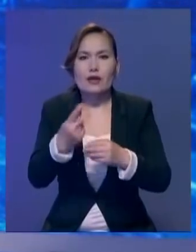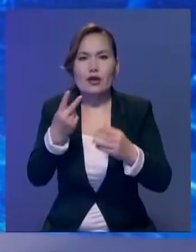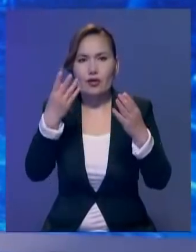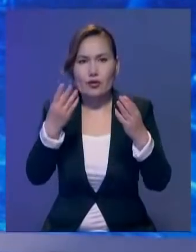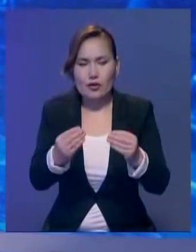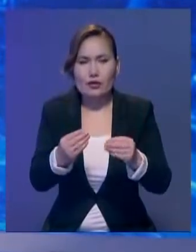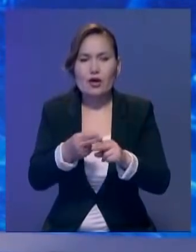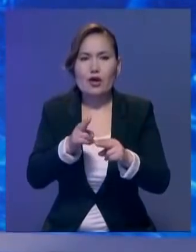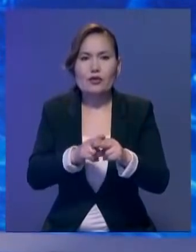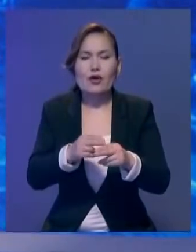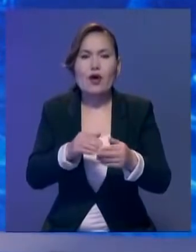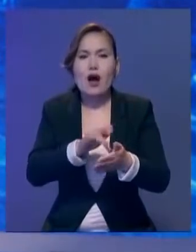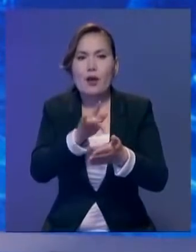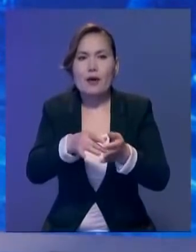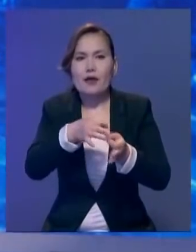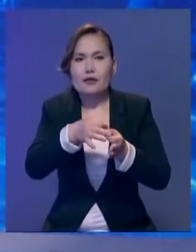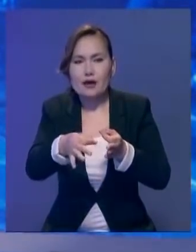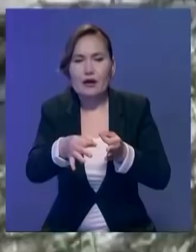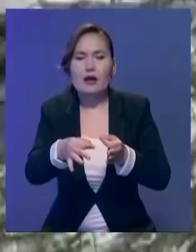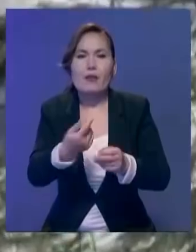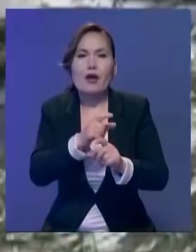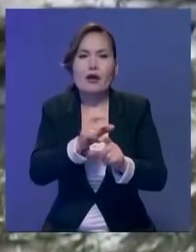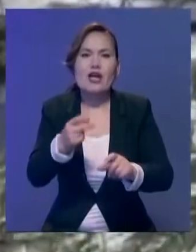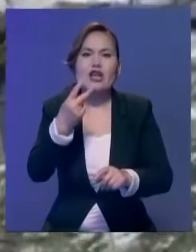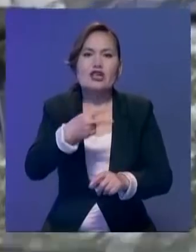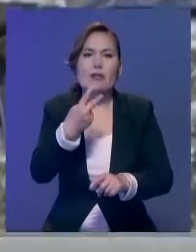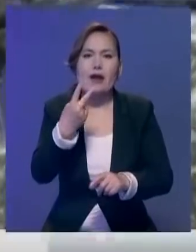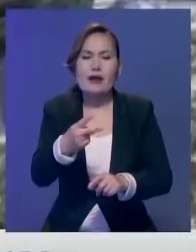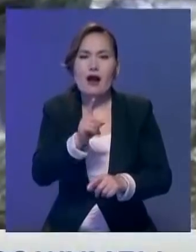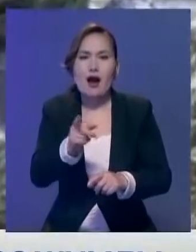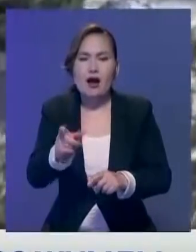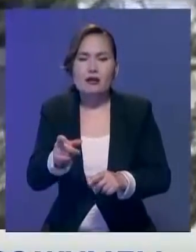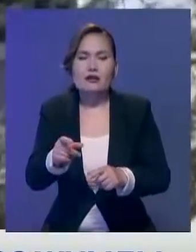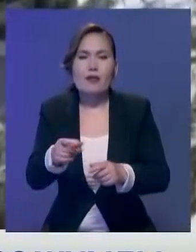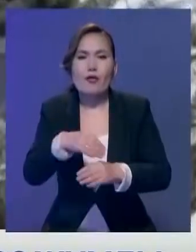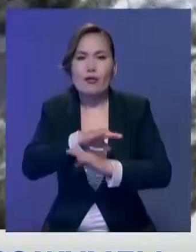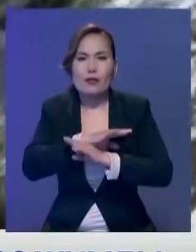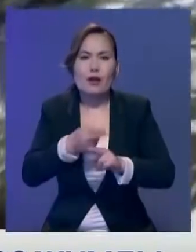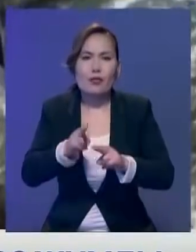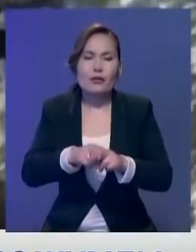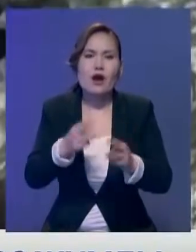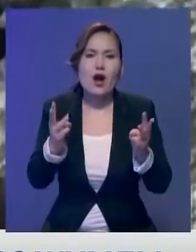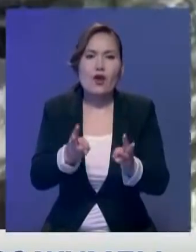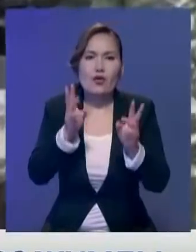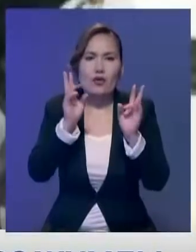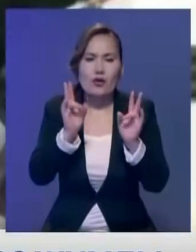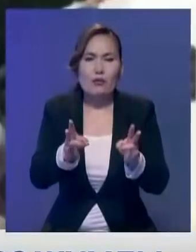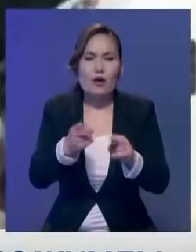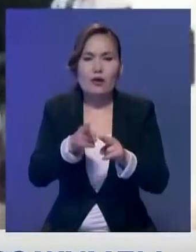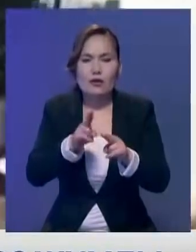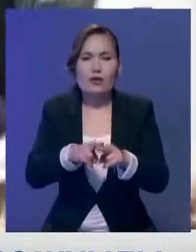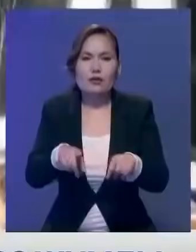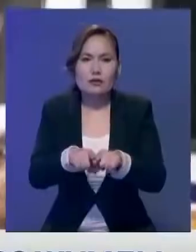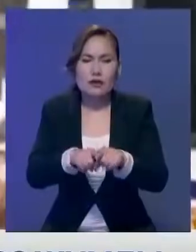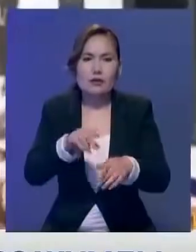бұрынғана осы штаттағы басқа ауру қанада бір мезетте 22 адам көз жұмған еді. Олардың өліміне оттегі қорының тауысылуы